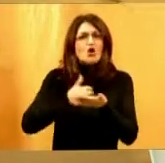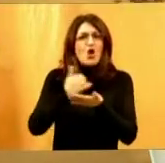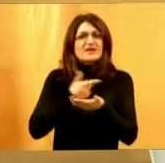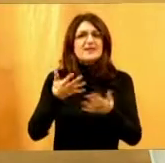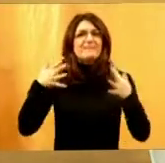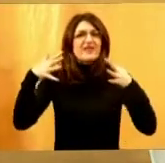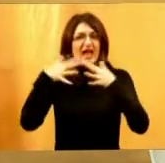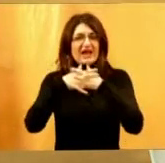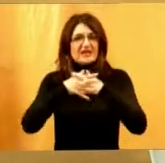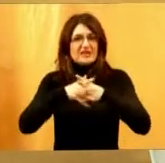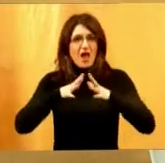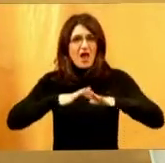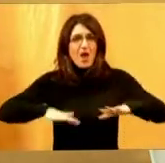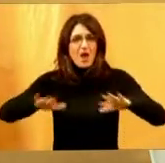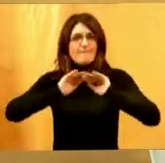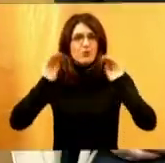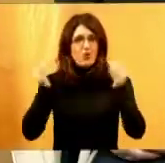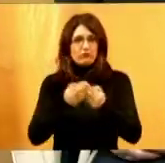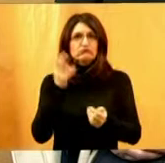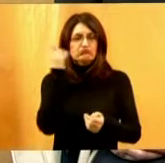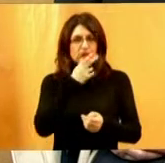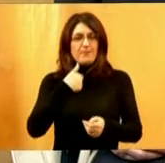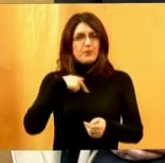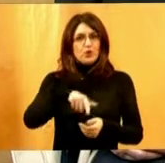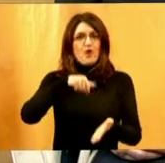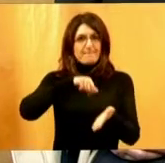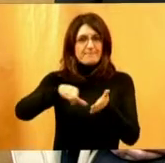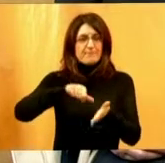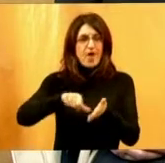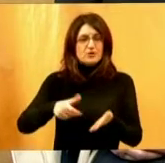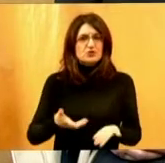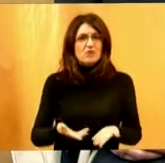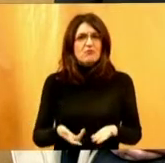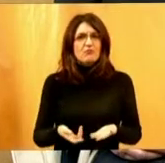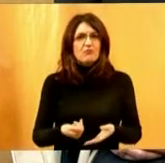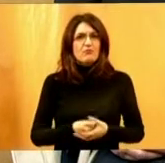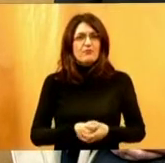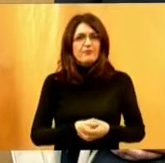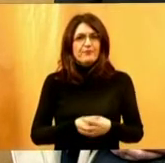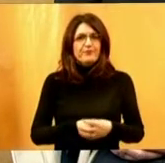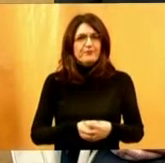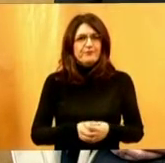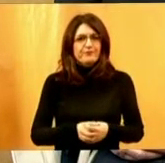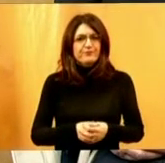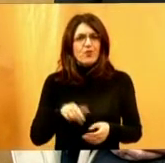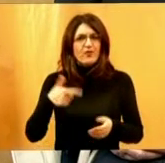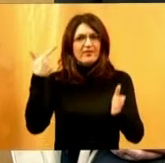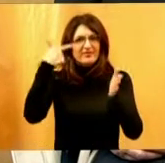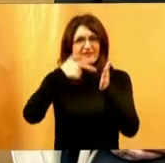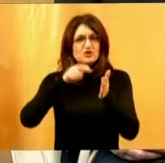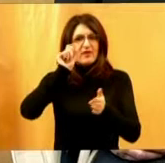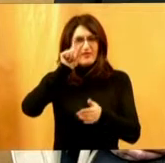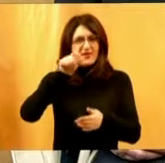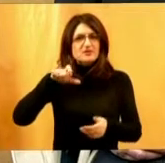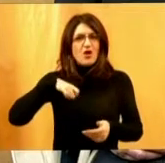Dobro. Vi ga ne plaćate? Naravno da ga plaćemo. I u sporedbi, recimo, u 2012.